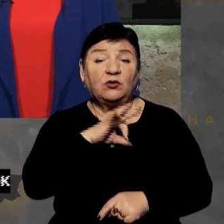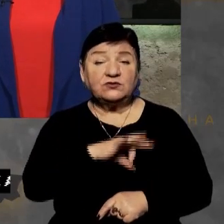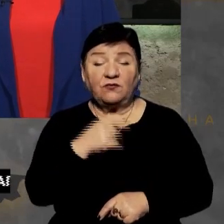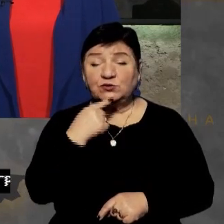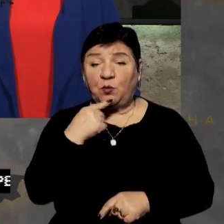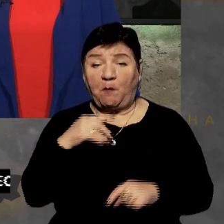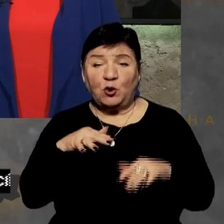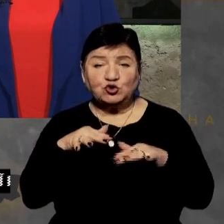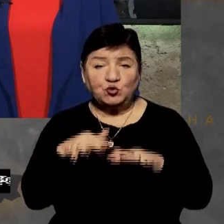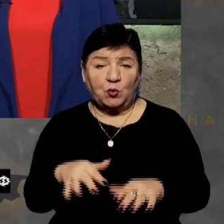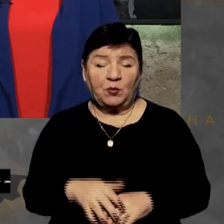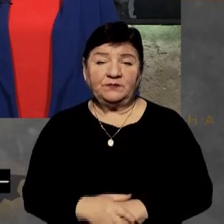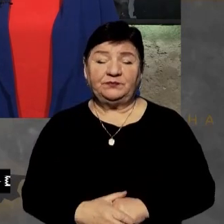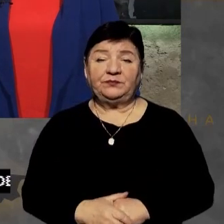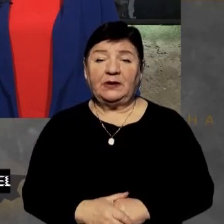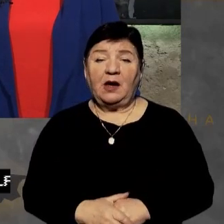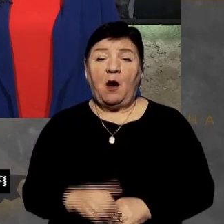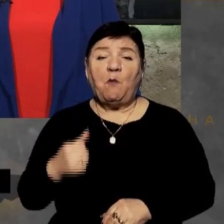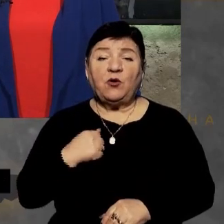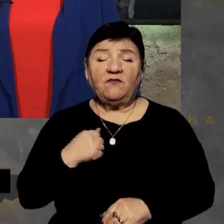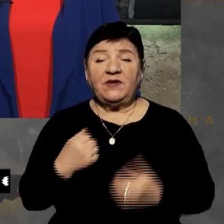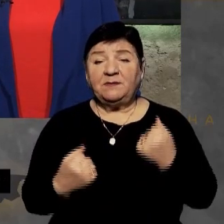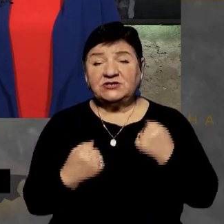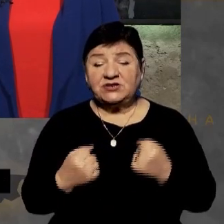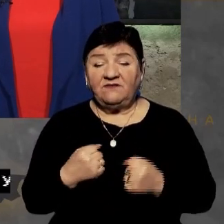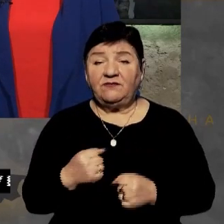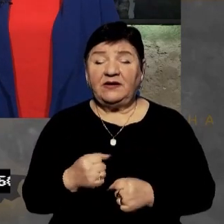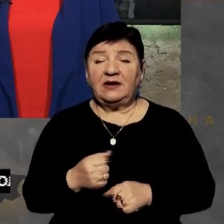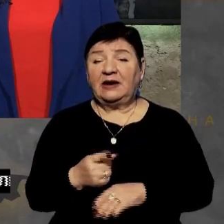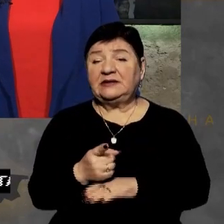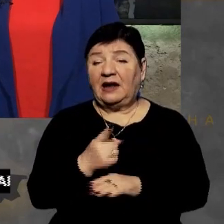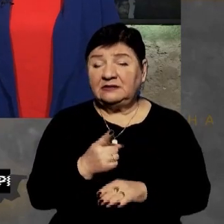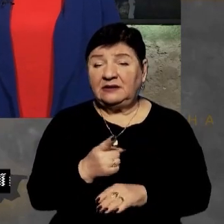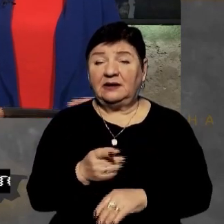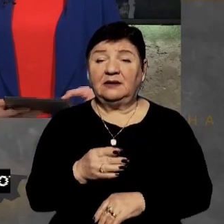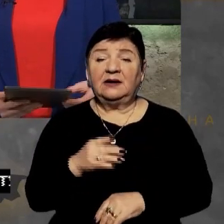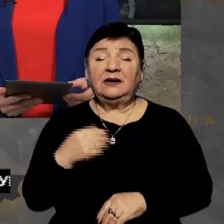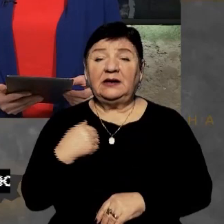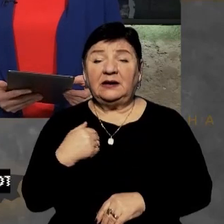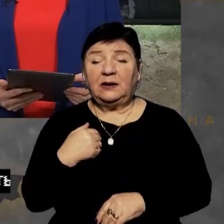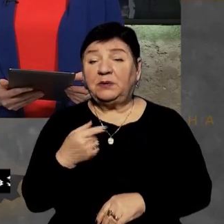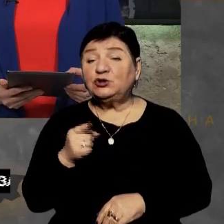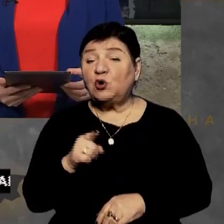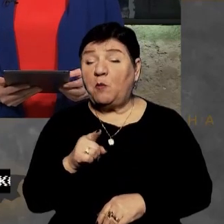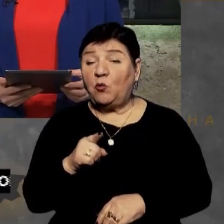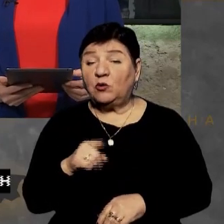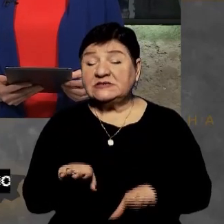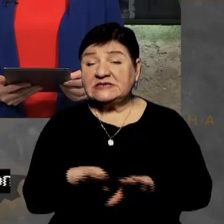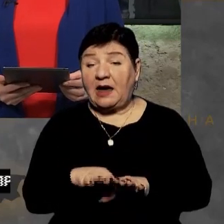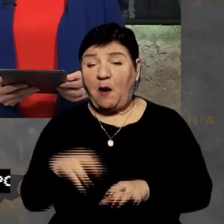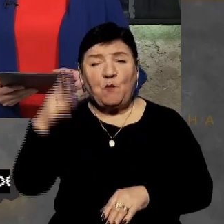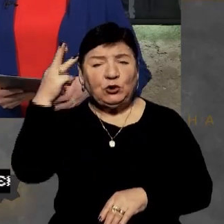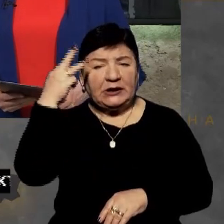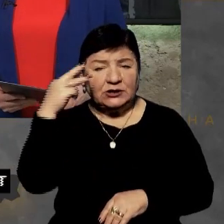штурму? Бойові машини дістанта, танки, при чому це модернізовані,